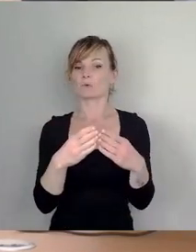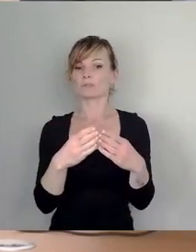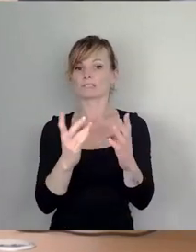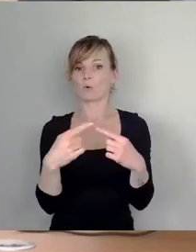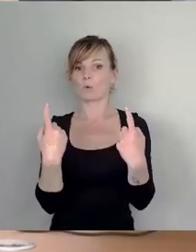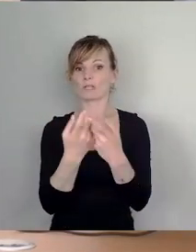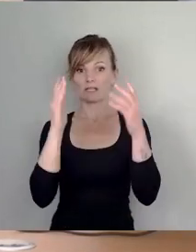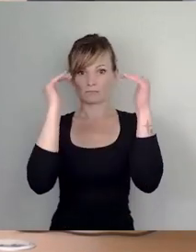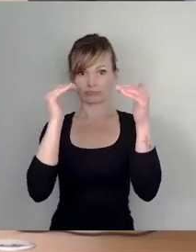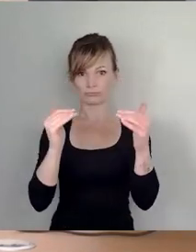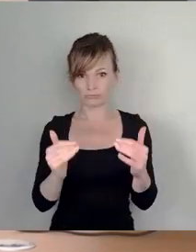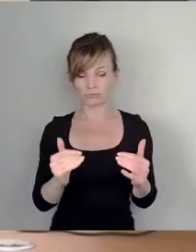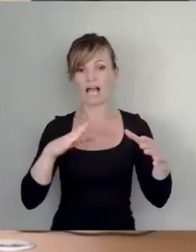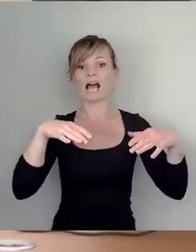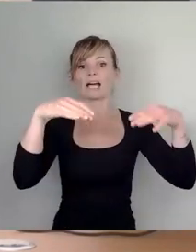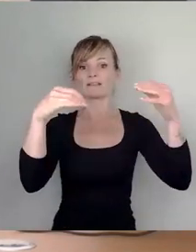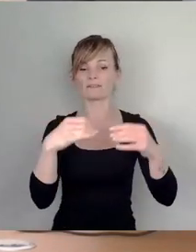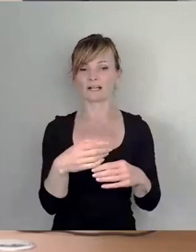Die Linke sprechen. Bitte schön.